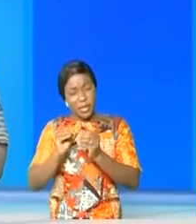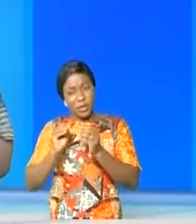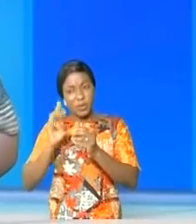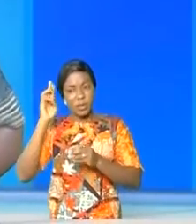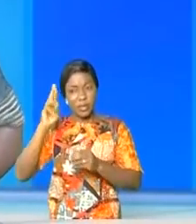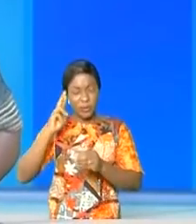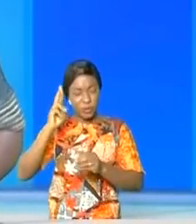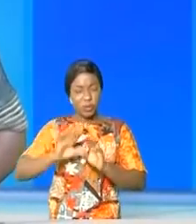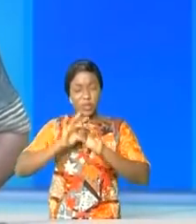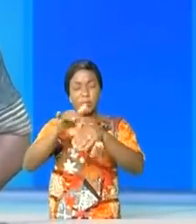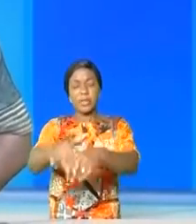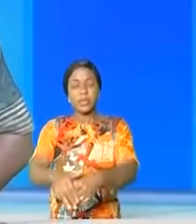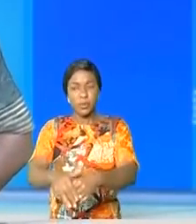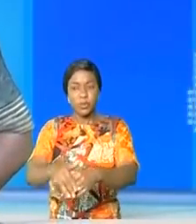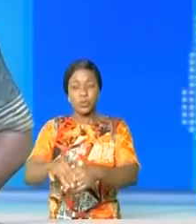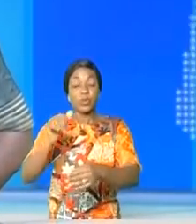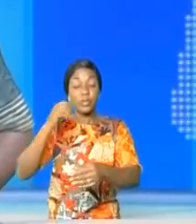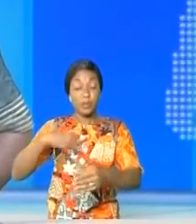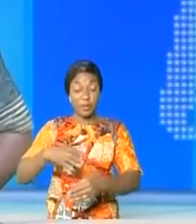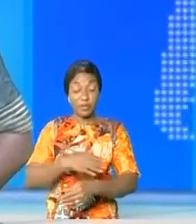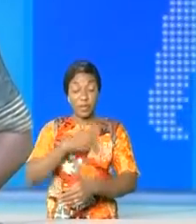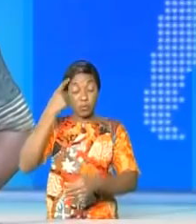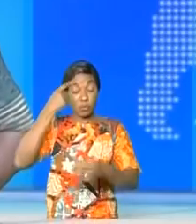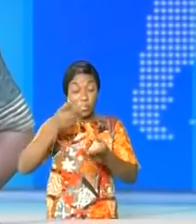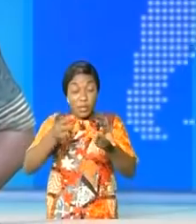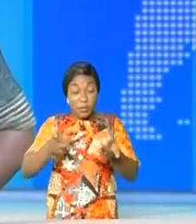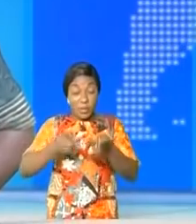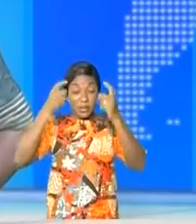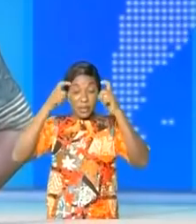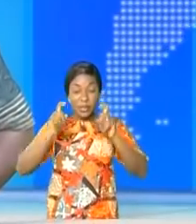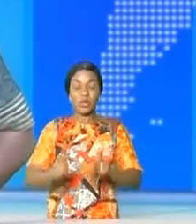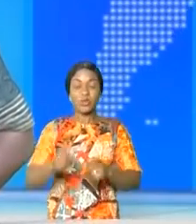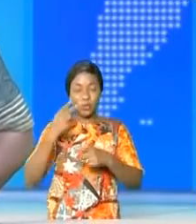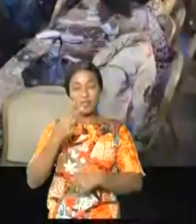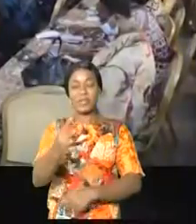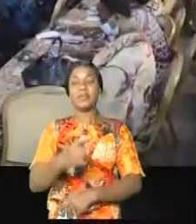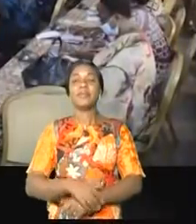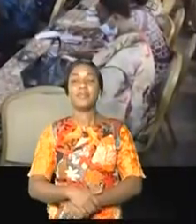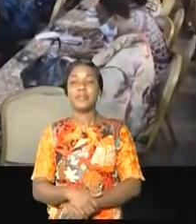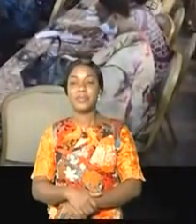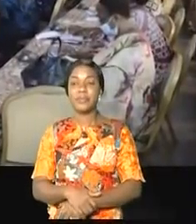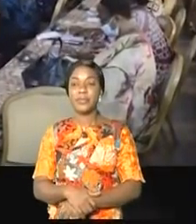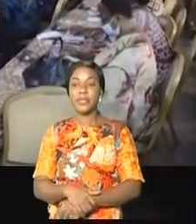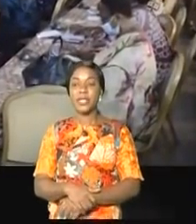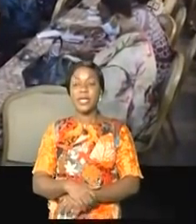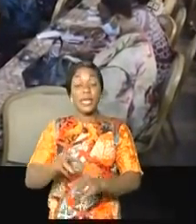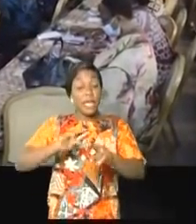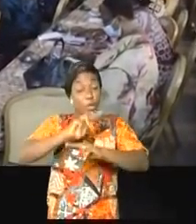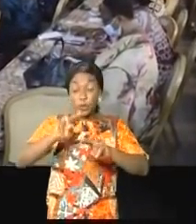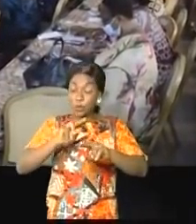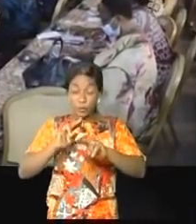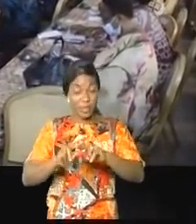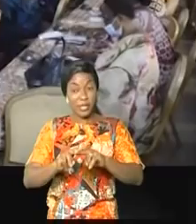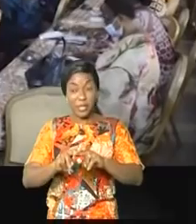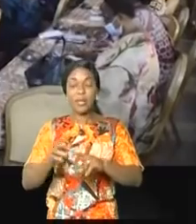les institutions de décision a été organisée, nous dit Christine Lenzonga. Il est tout à fait normal que les